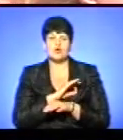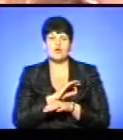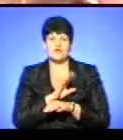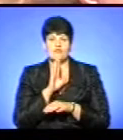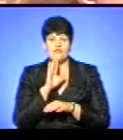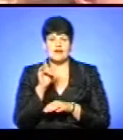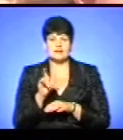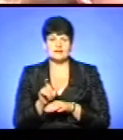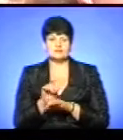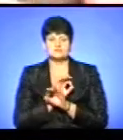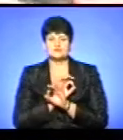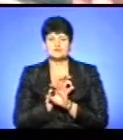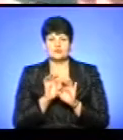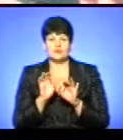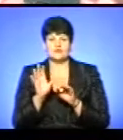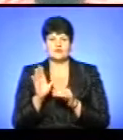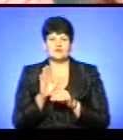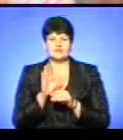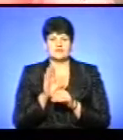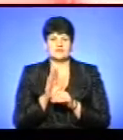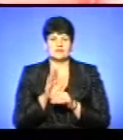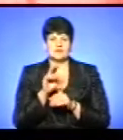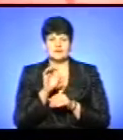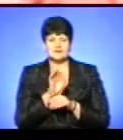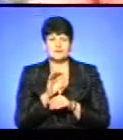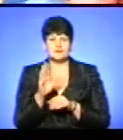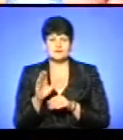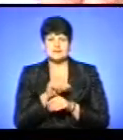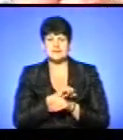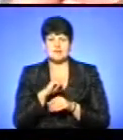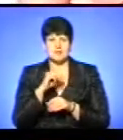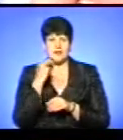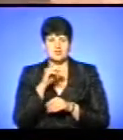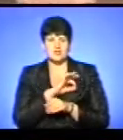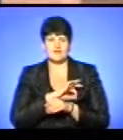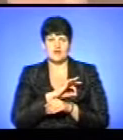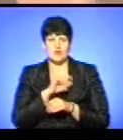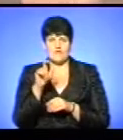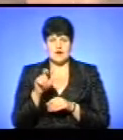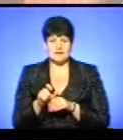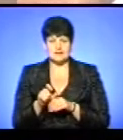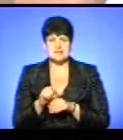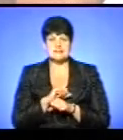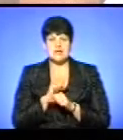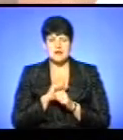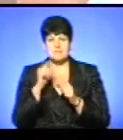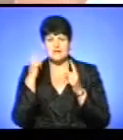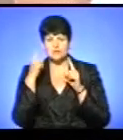вас які? Добре, добре, гарні. Всім, молодим, найліпше виховати. Саме найкращі у світі. Стараємось придумати